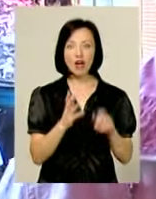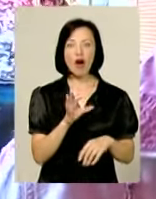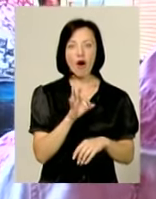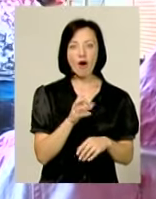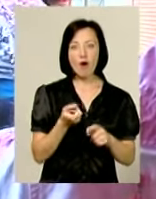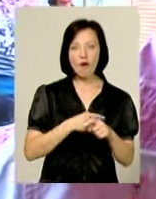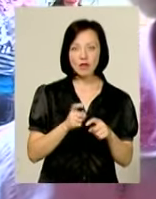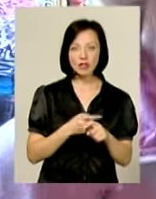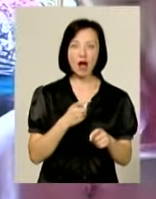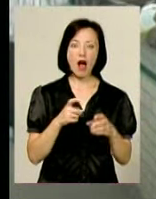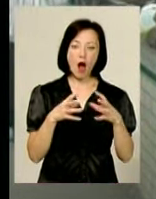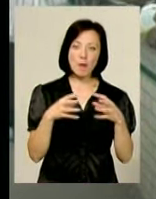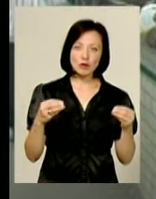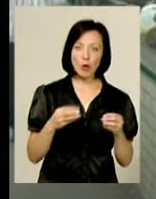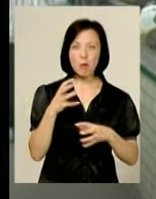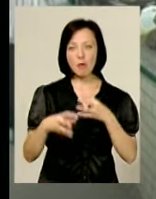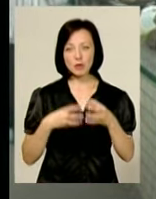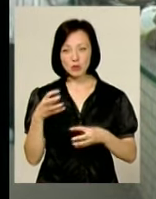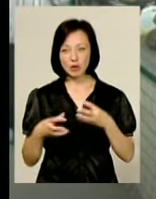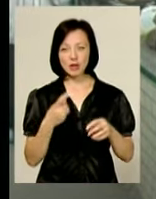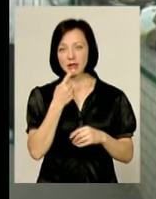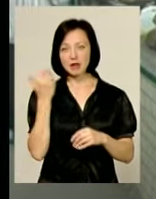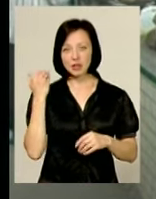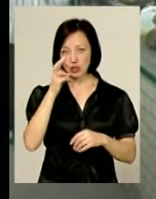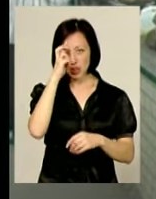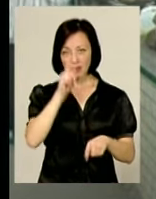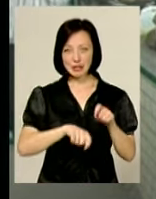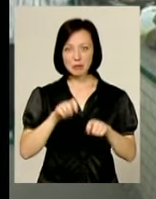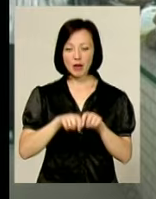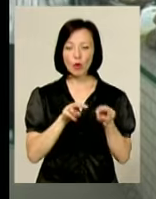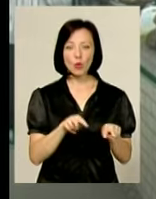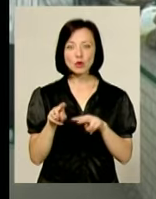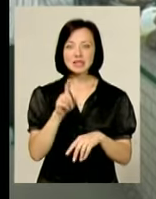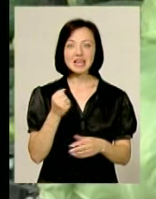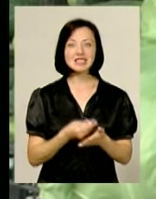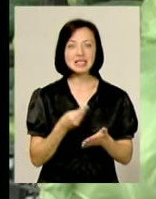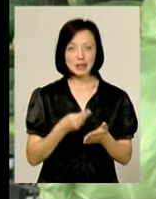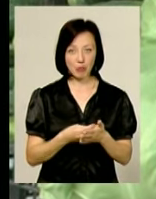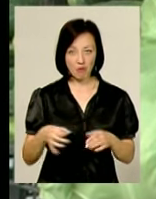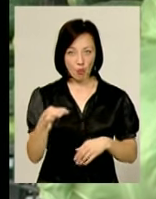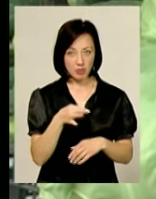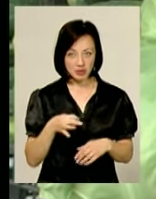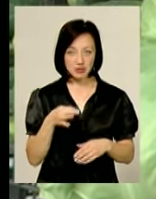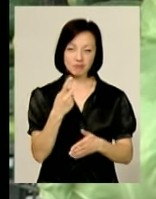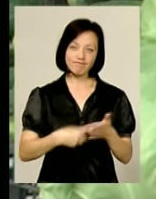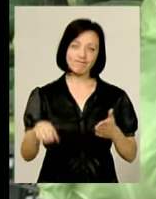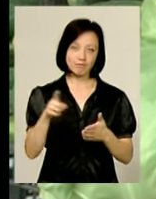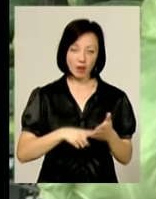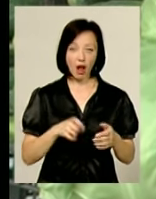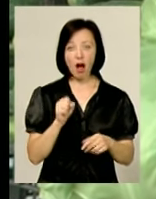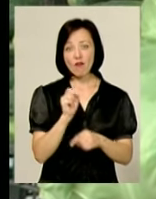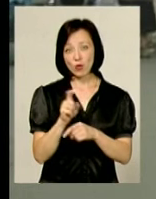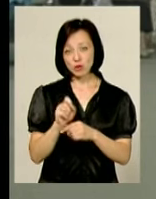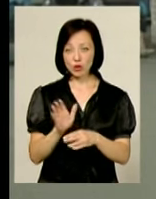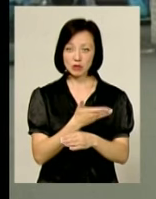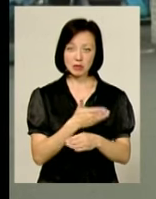Кабачок, помідорки». Ще донедавна існувала державна інспекція з контролю за цінами в Хмельницькій області. Її ліквідували. А функції